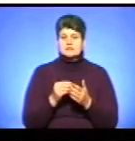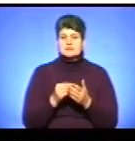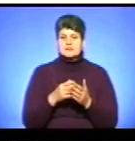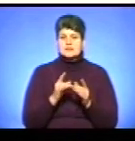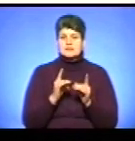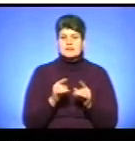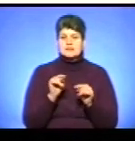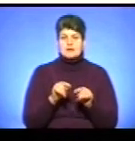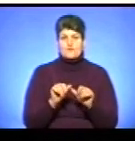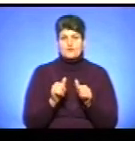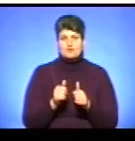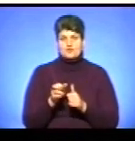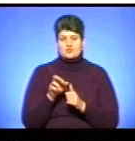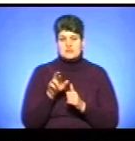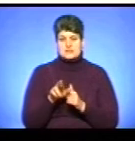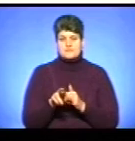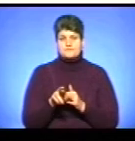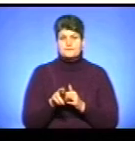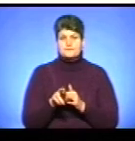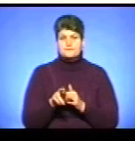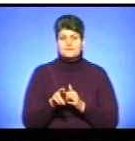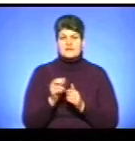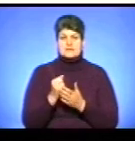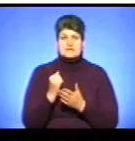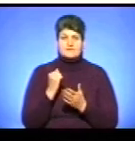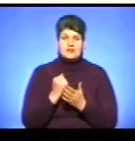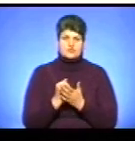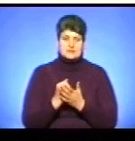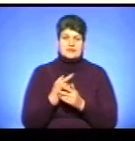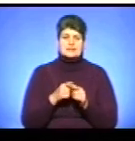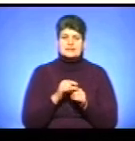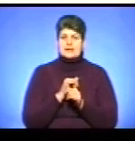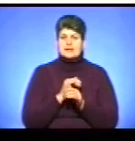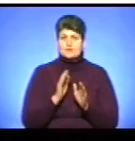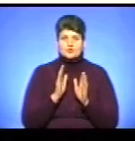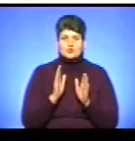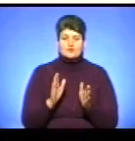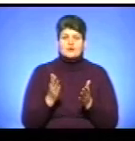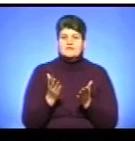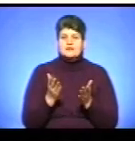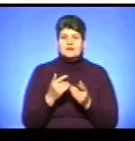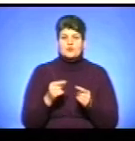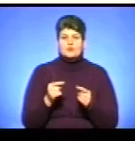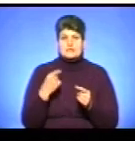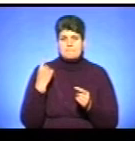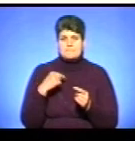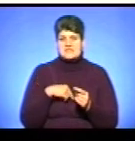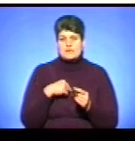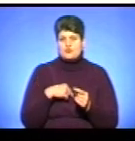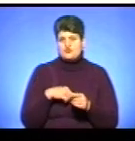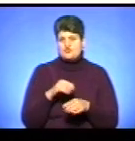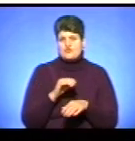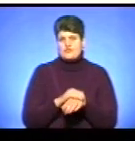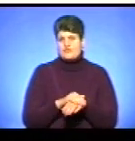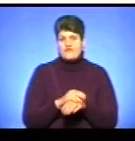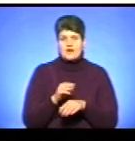чином формується і затверджується. Це не може бути від якогось, наприклад, психологічного фактору